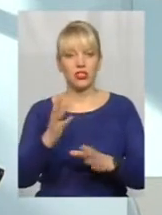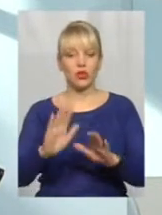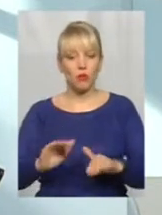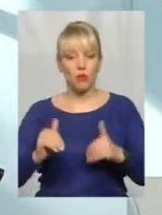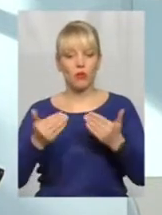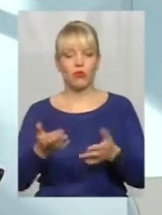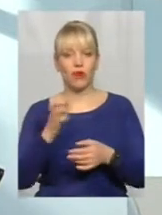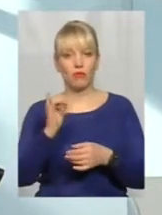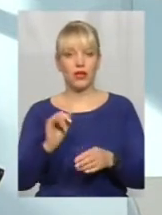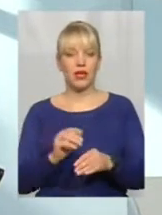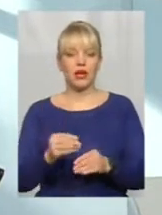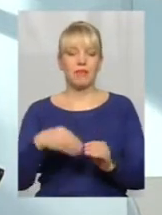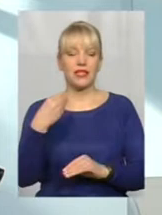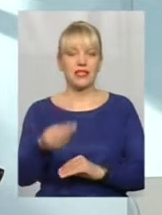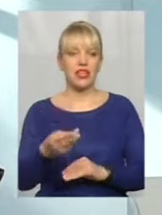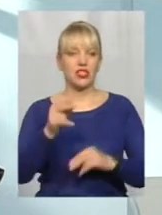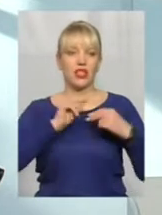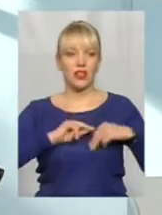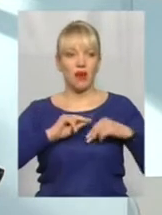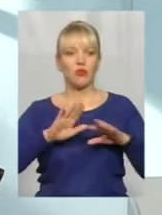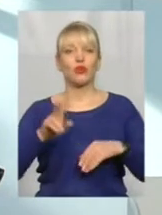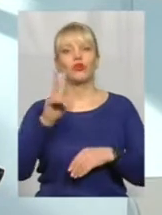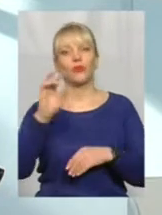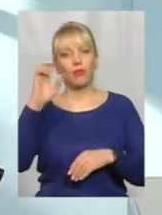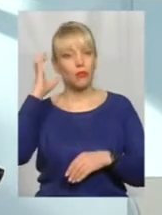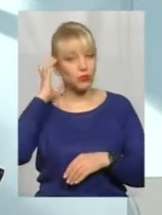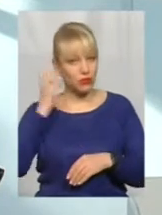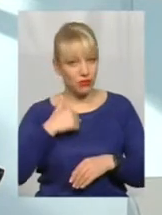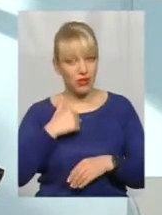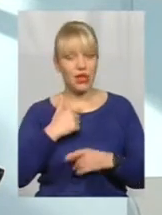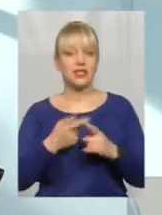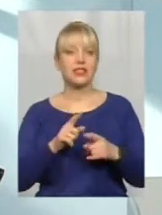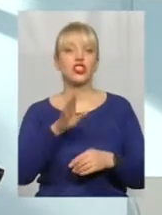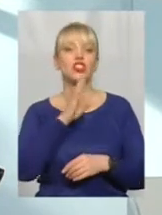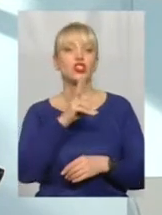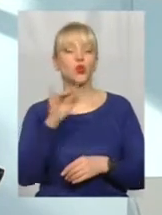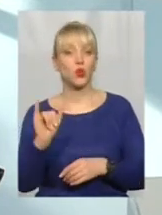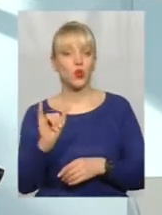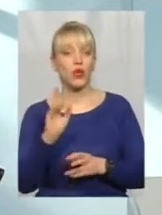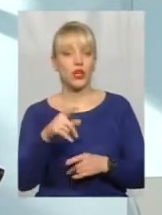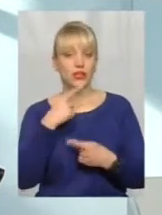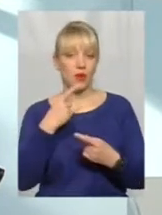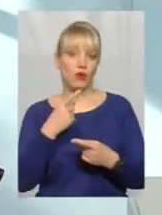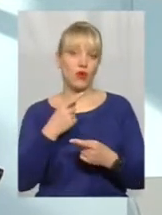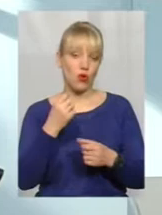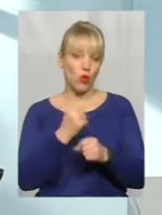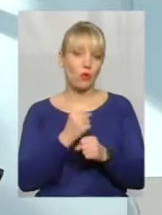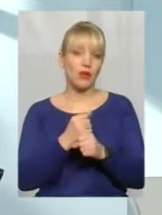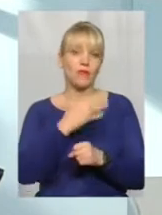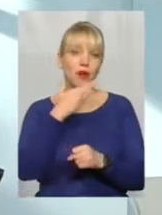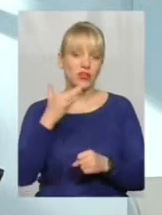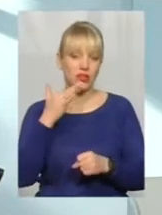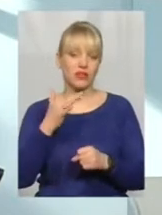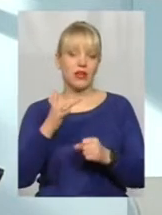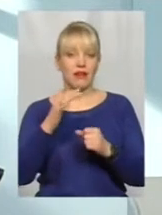призначити на посаду, якби хтось мене послухав, жінку. Як це робиться в багатьох країнах світу, зокрема в тих самих